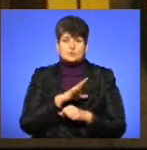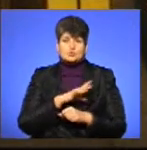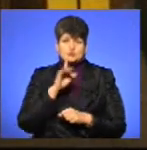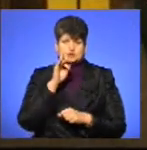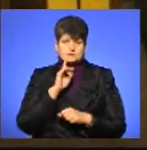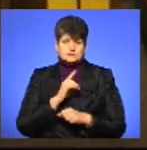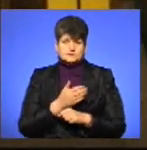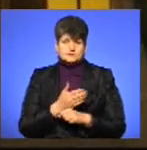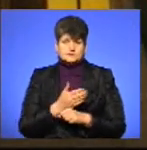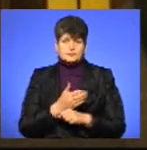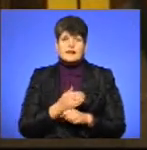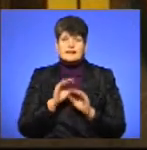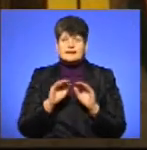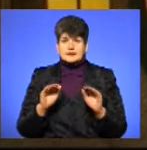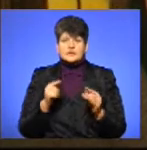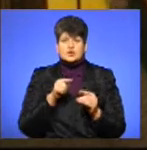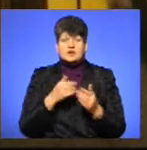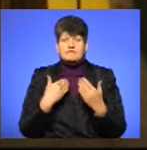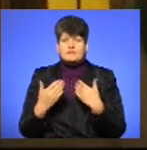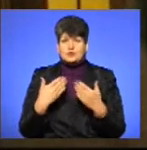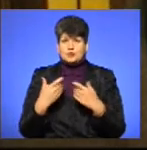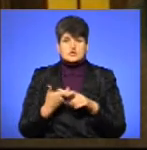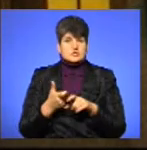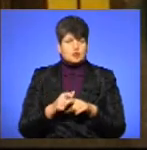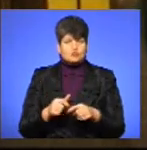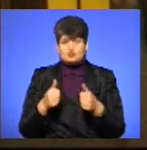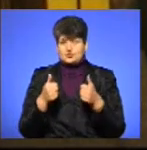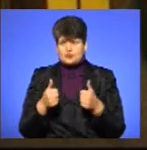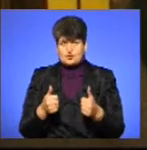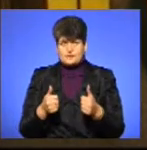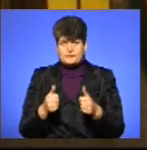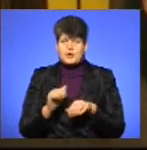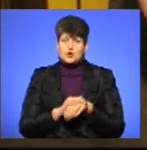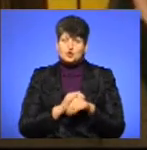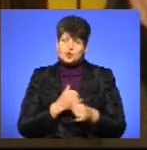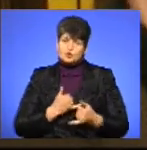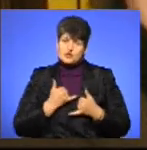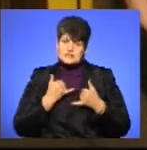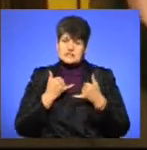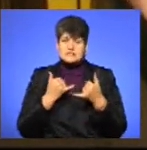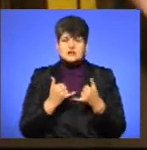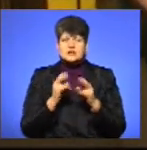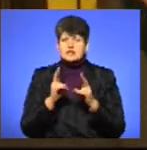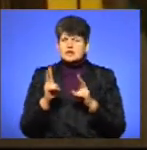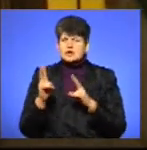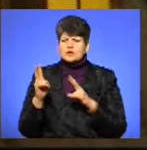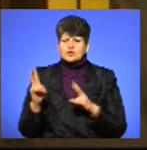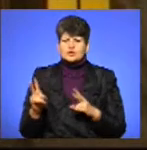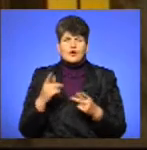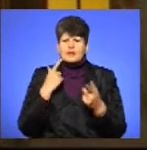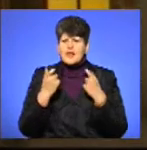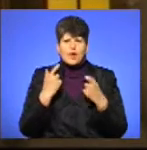комфортно. Діти до них відносяться дуже добре, доброзичливо. Ніхто, як кажуть, що